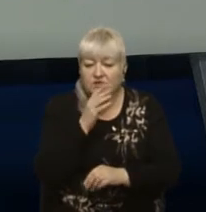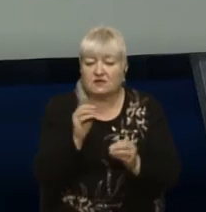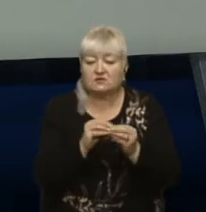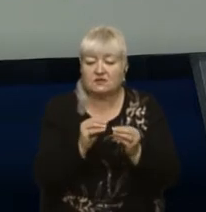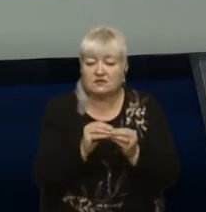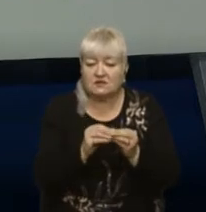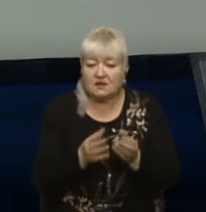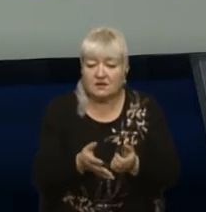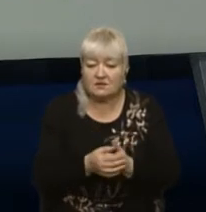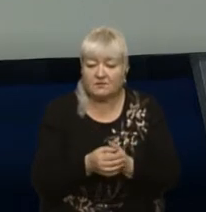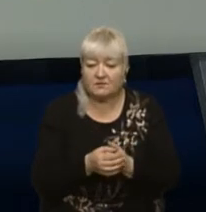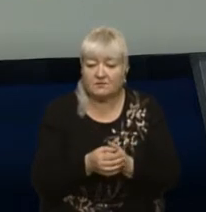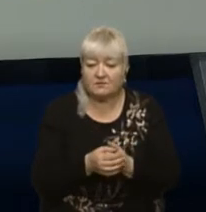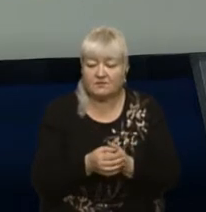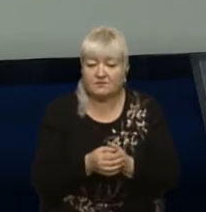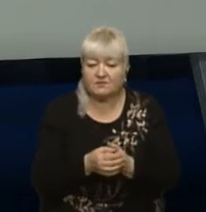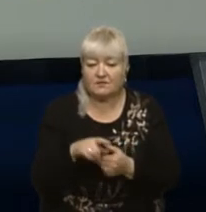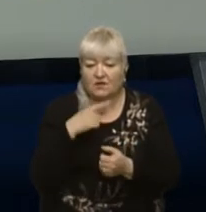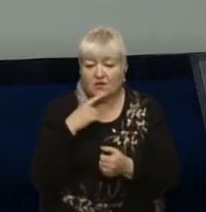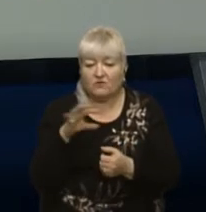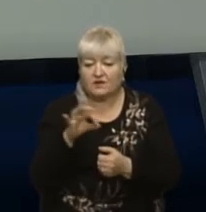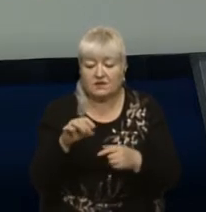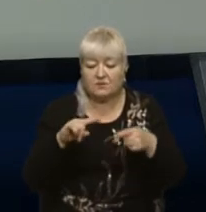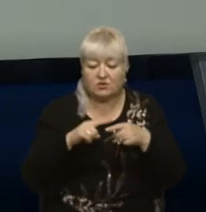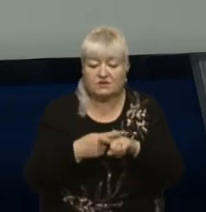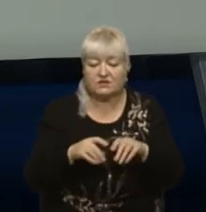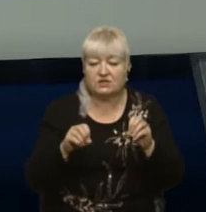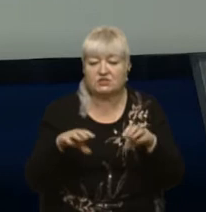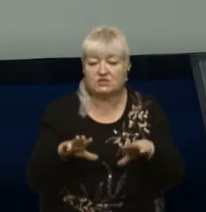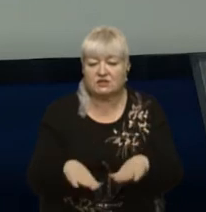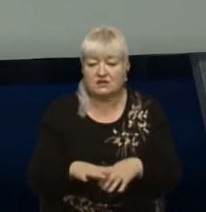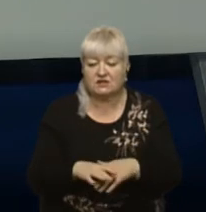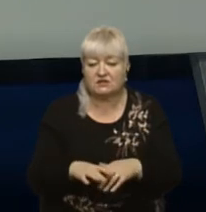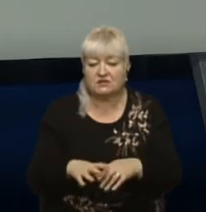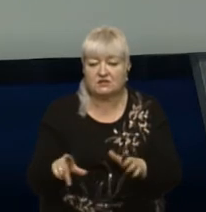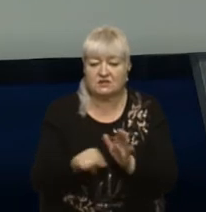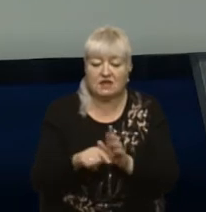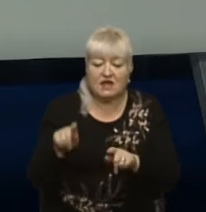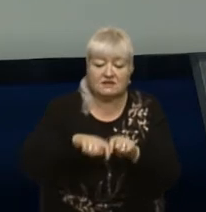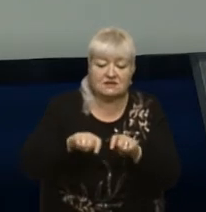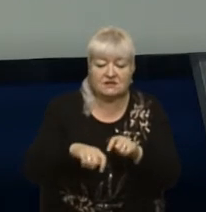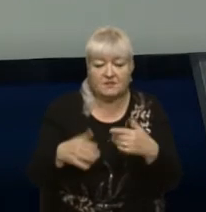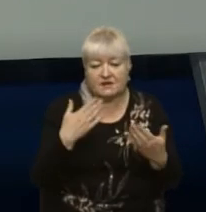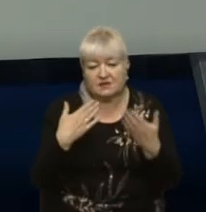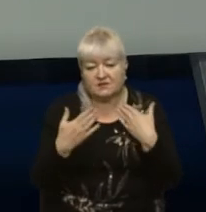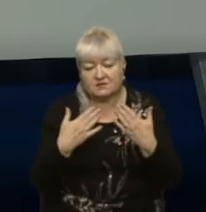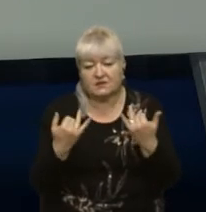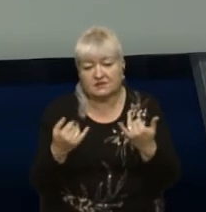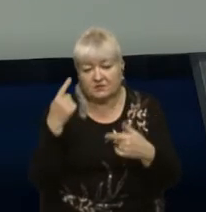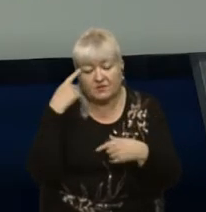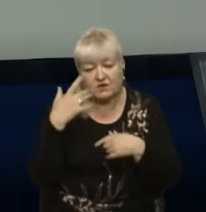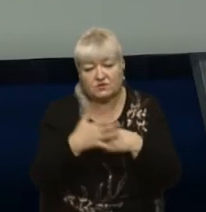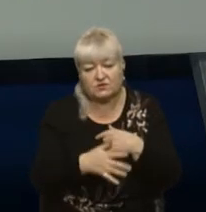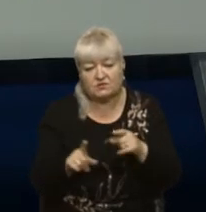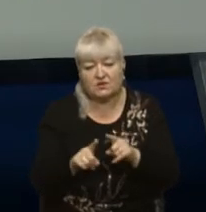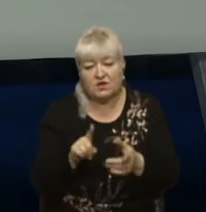запитуючі говорили про певні технічні рішення, ми з експертами спілкувалися. Тепер ми всі розуміємо, що має